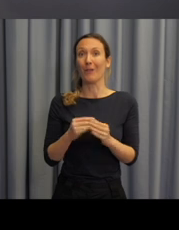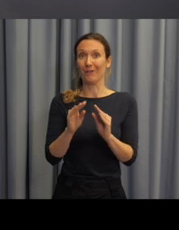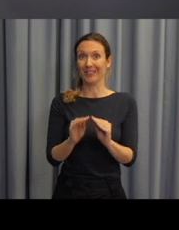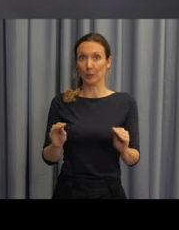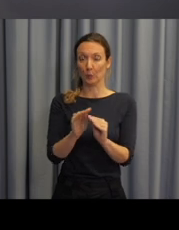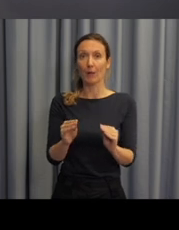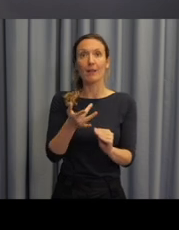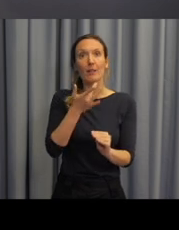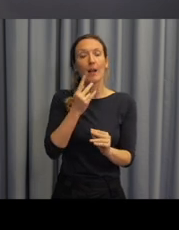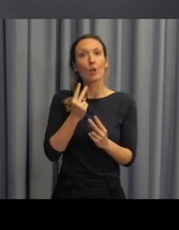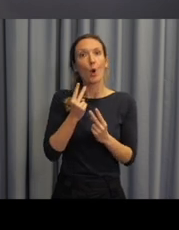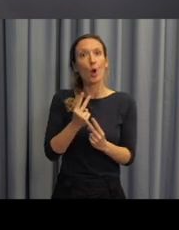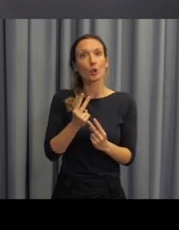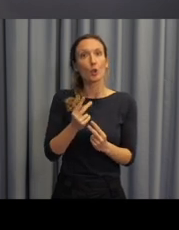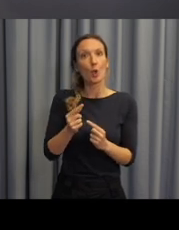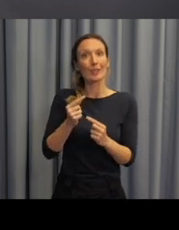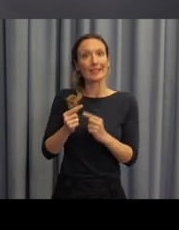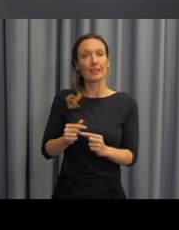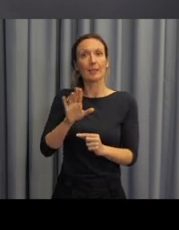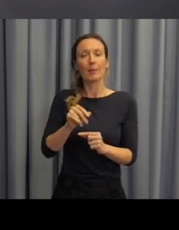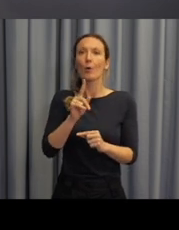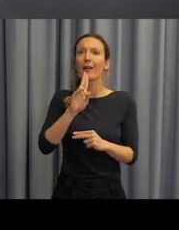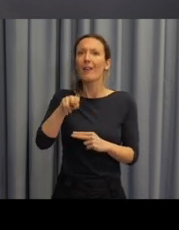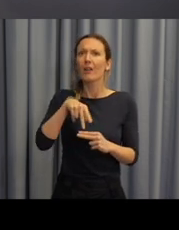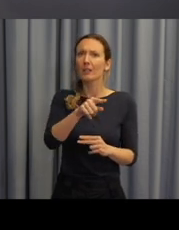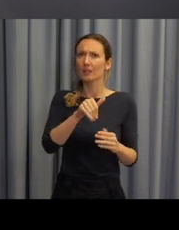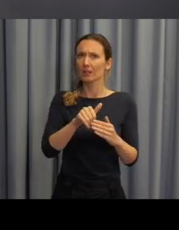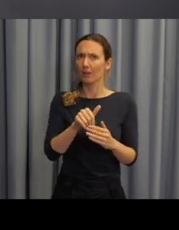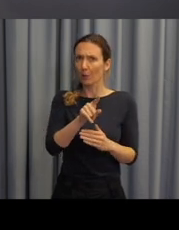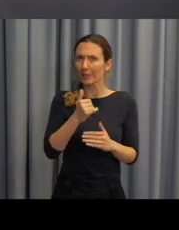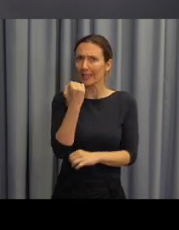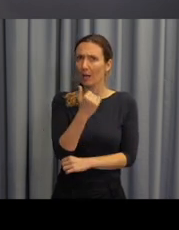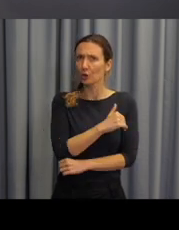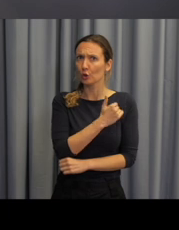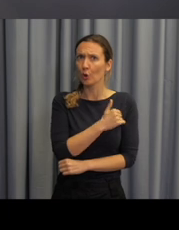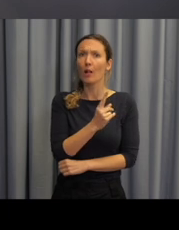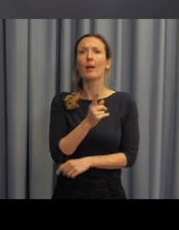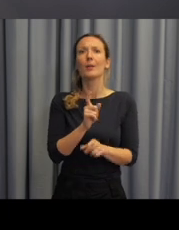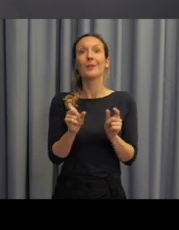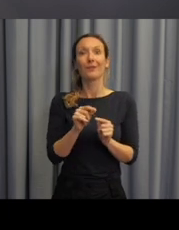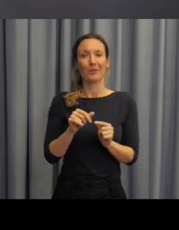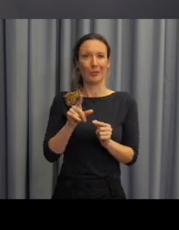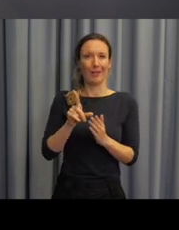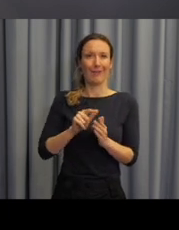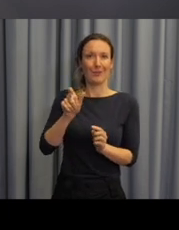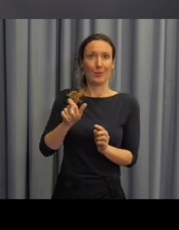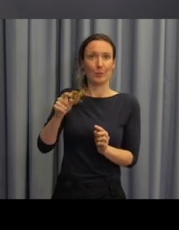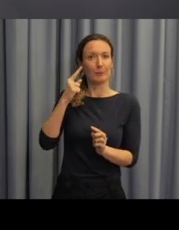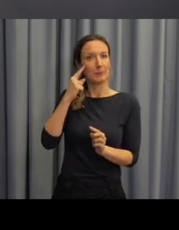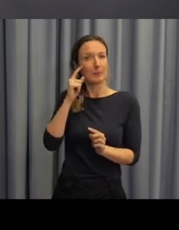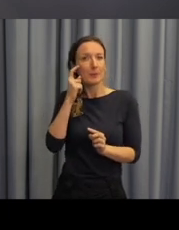jazyka, určitě bude zajímat kapitola Reflexe výuky českého znakového, jazyka na základních školách,